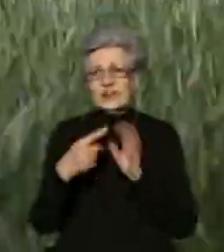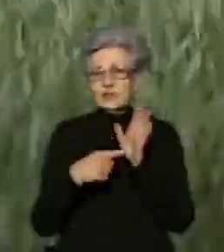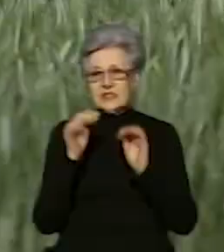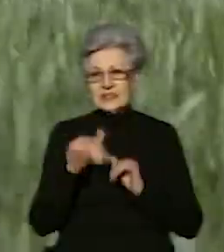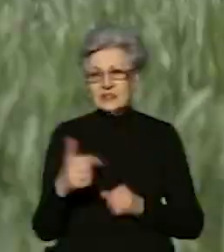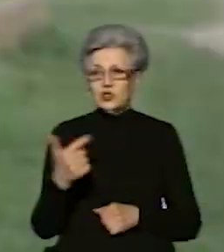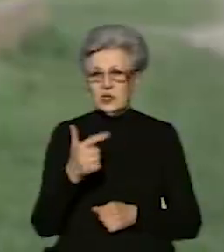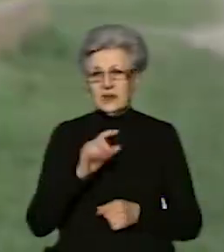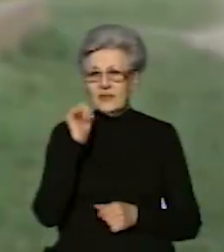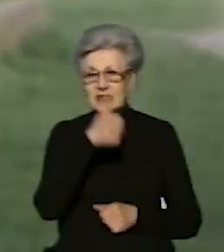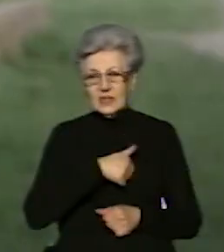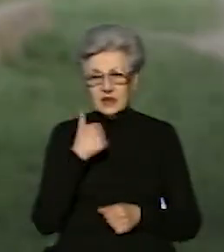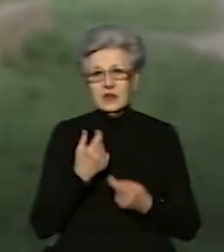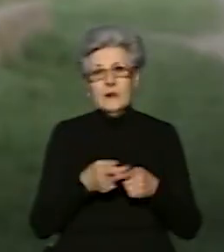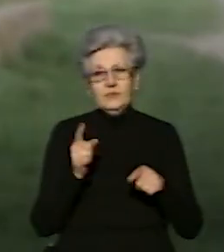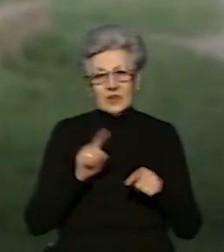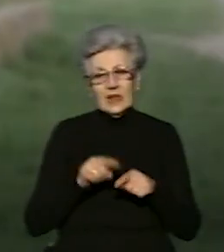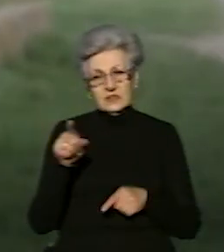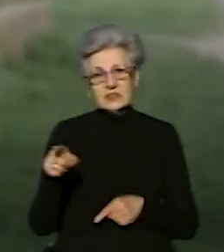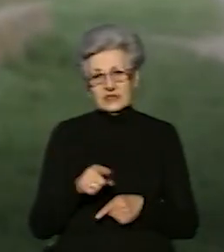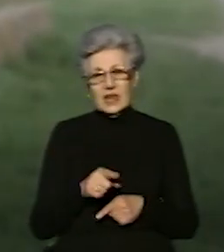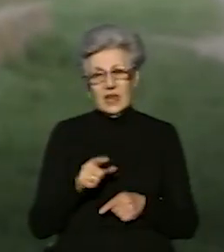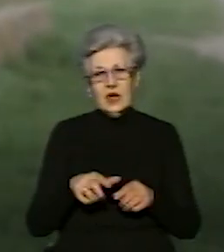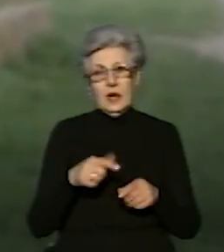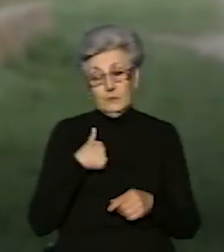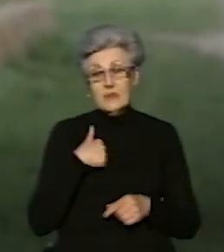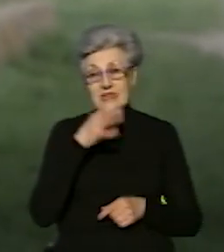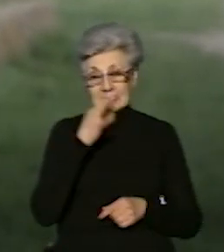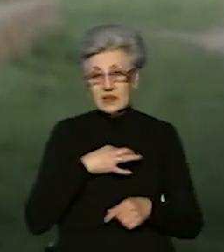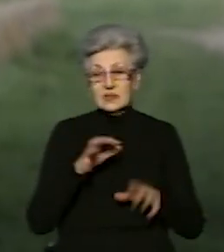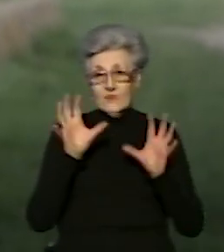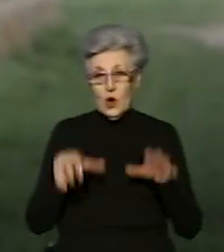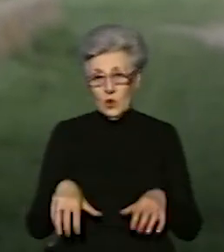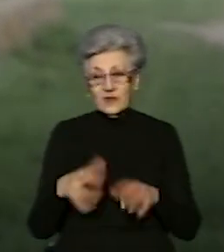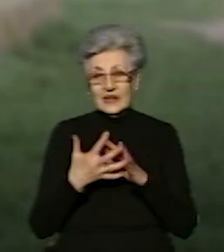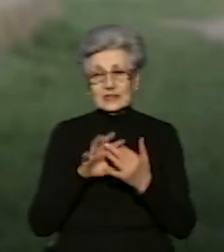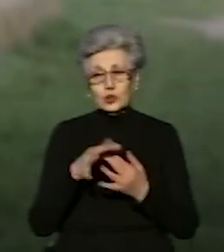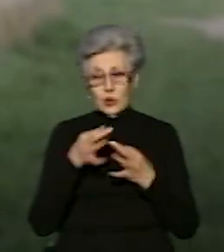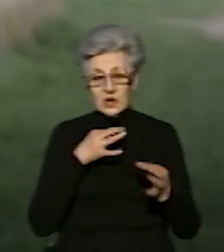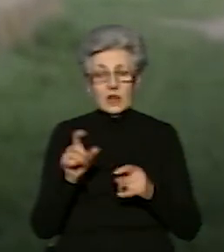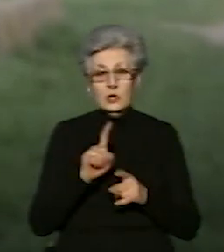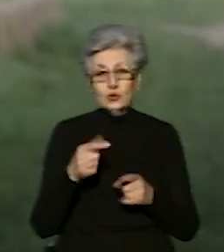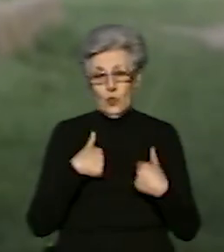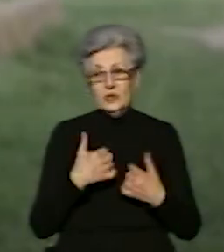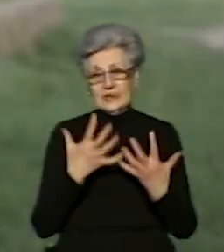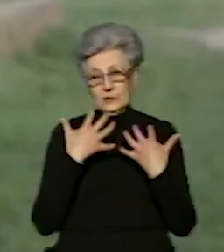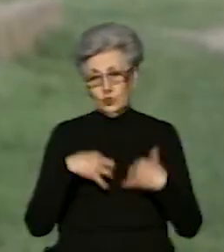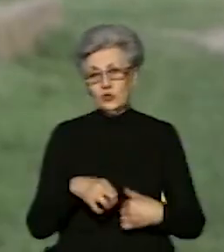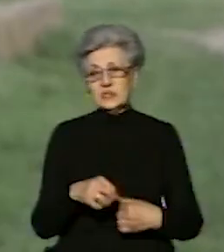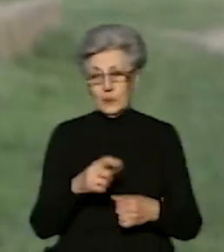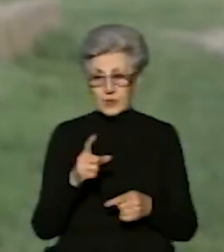Це я вчу від голови сільської ради, що в нас хочуть забрати поле. І я, допустим, дуже проти цього всього, що